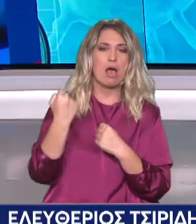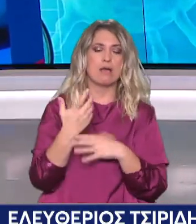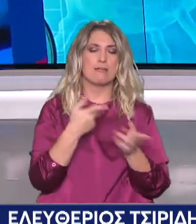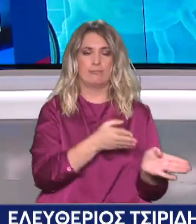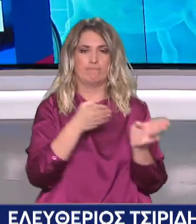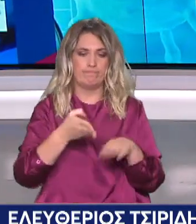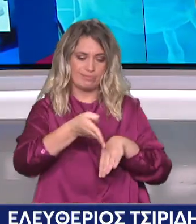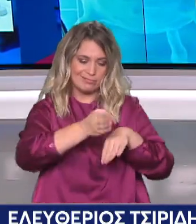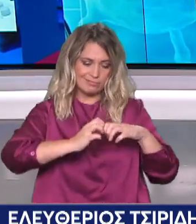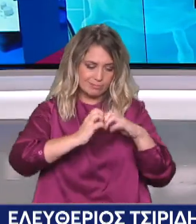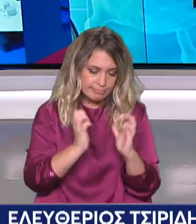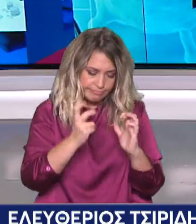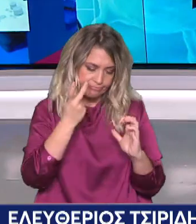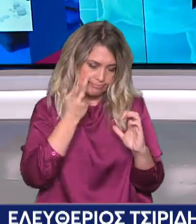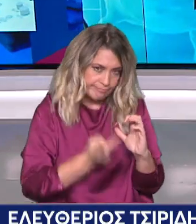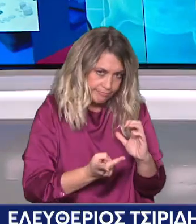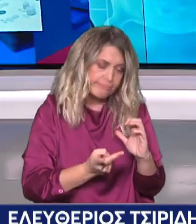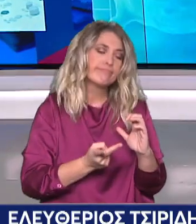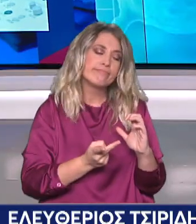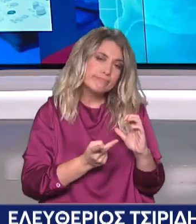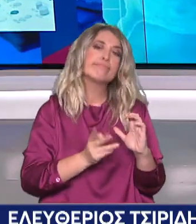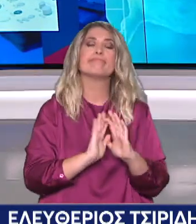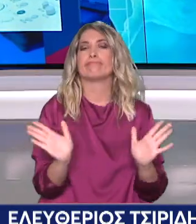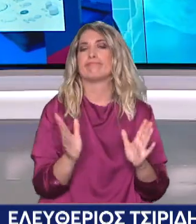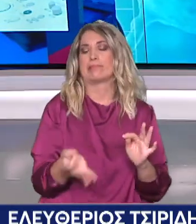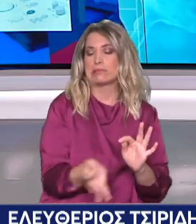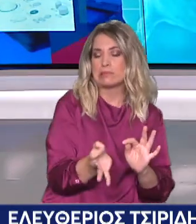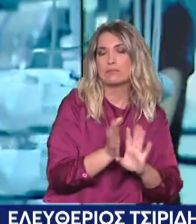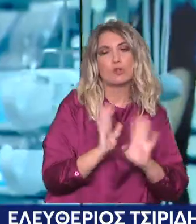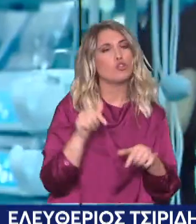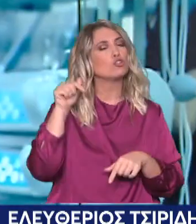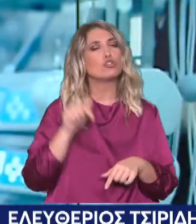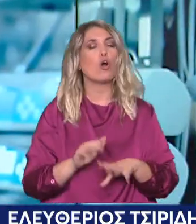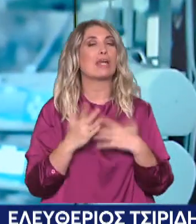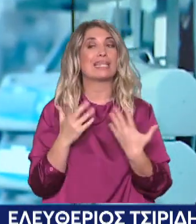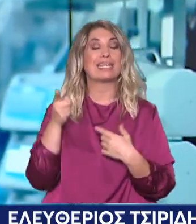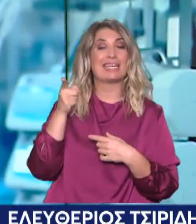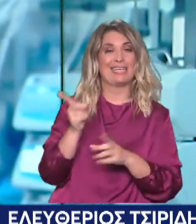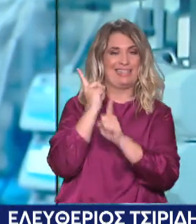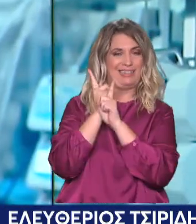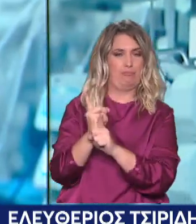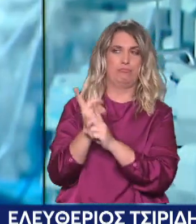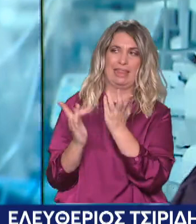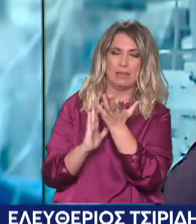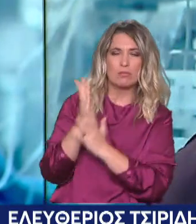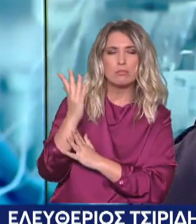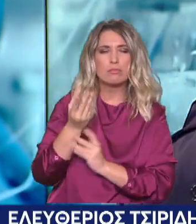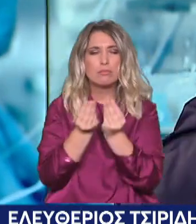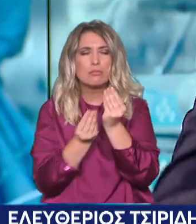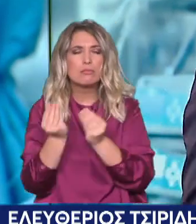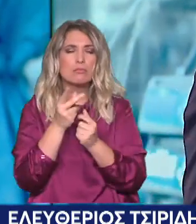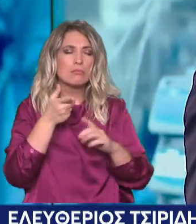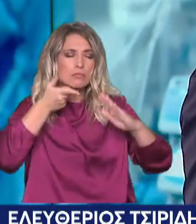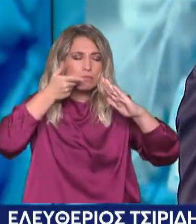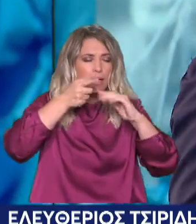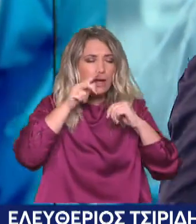Στον οποίον μπαίναμε, κάναμε μία πράξη και βγαίναμε. Τώρα το χώρο αυτό με τη βοήθεια της ρομποτικής τεχνολογίας τον βλέπουμε πώς λειτουργεί